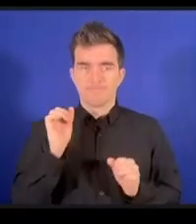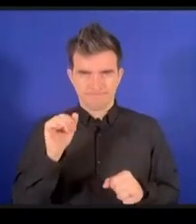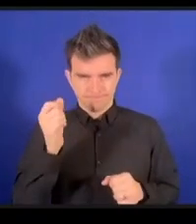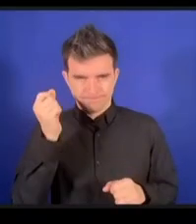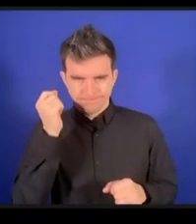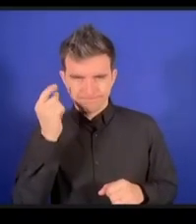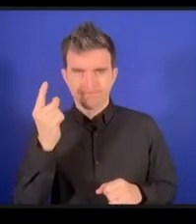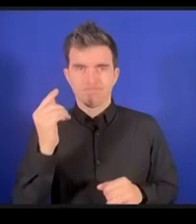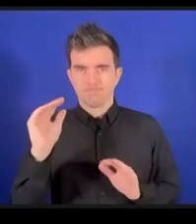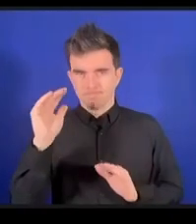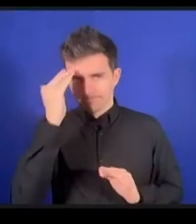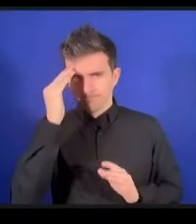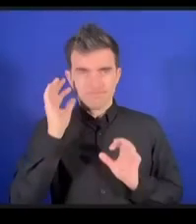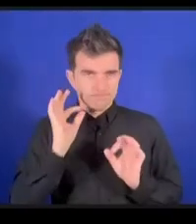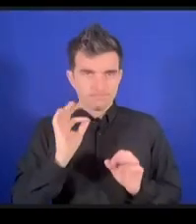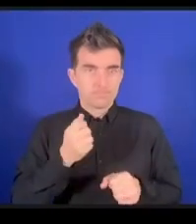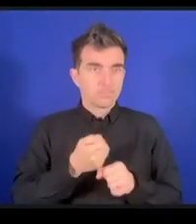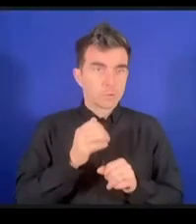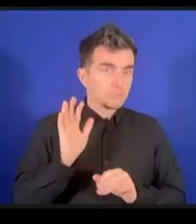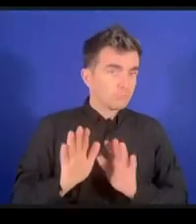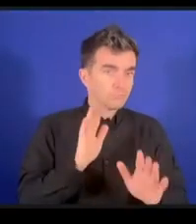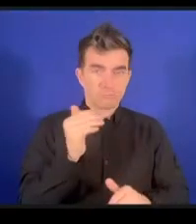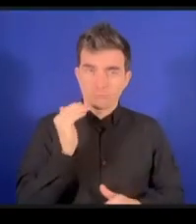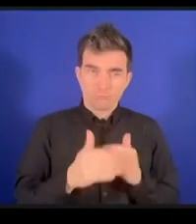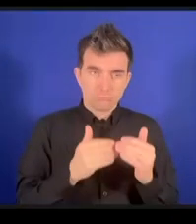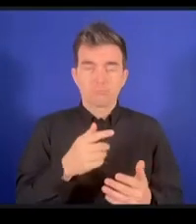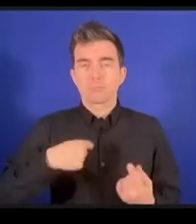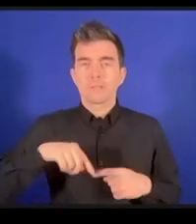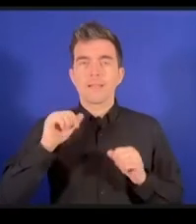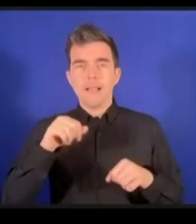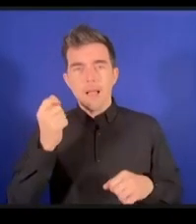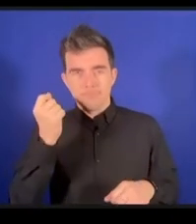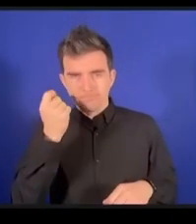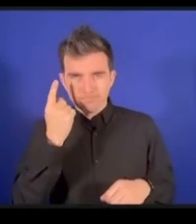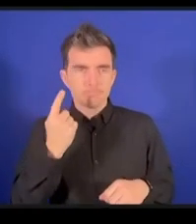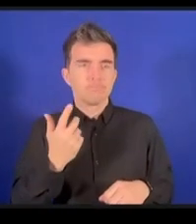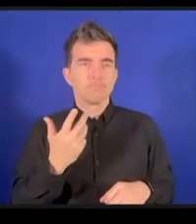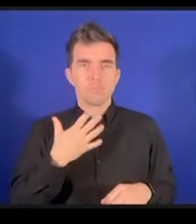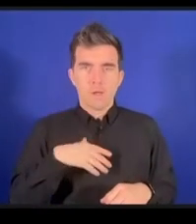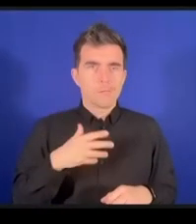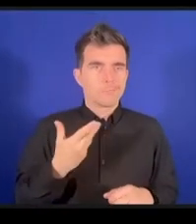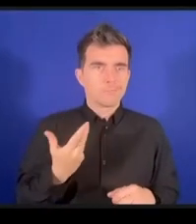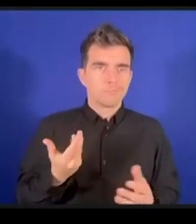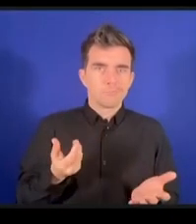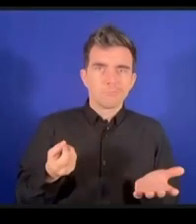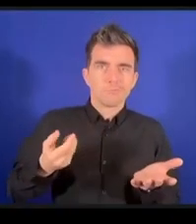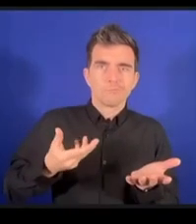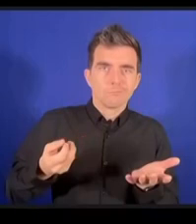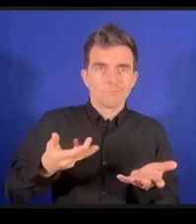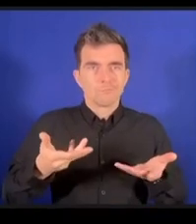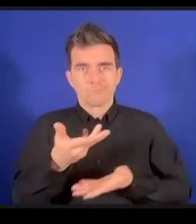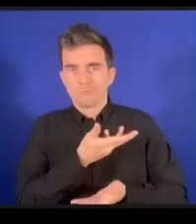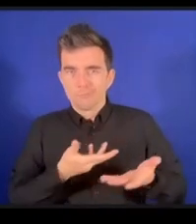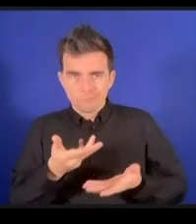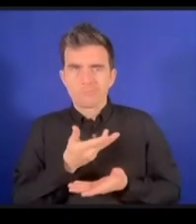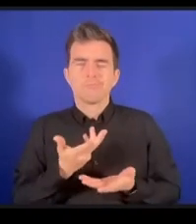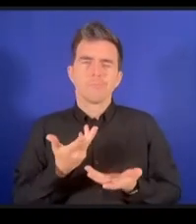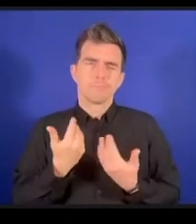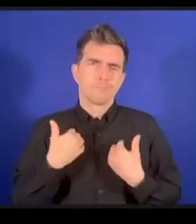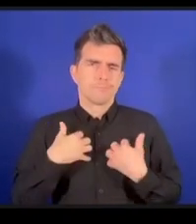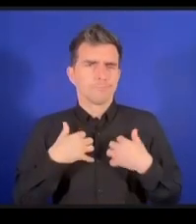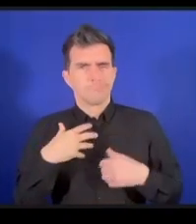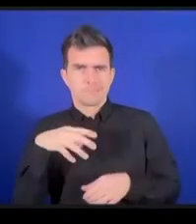れるようにそして我々も皆さんの作業を認識して貢献できるようにしていきたいと思いますIGFに参加してそして